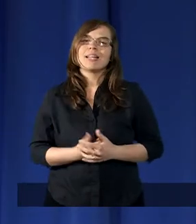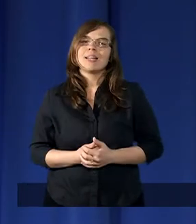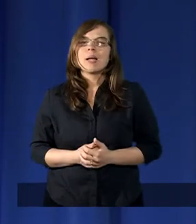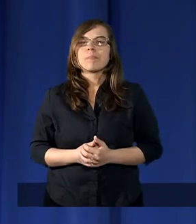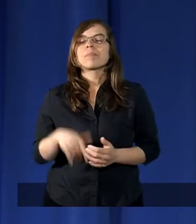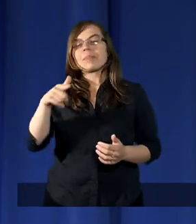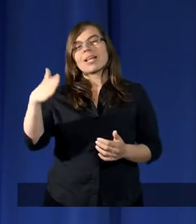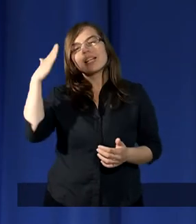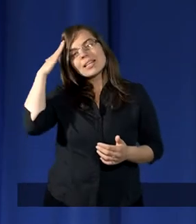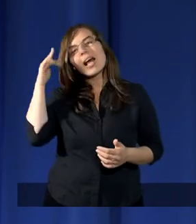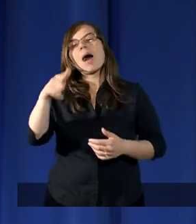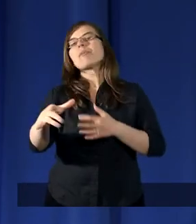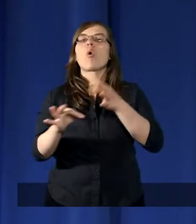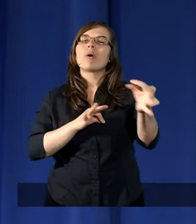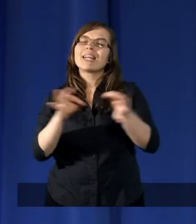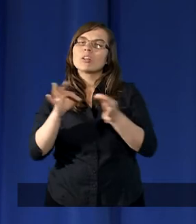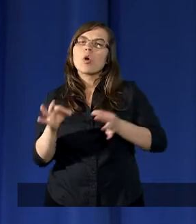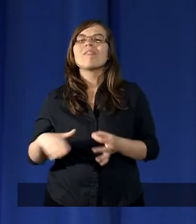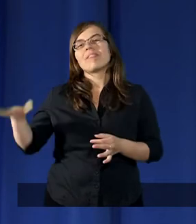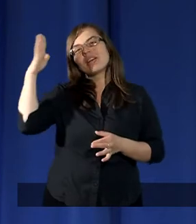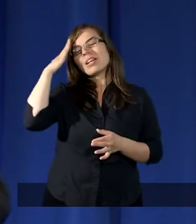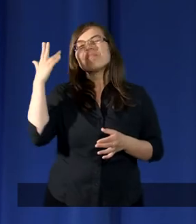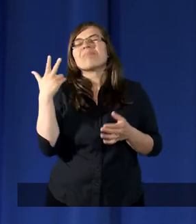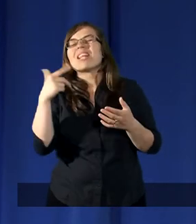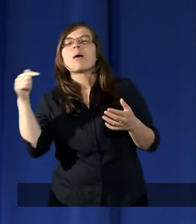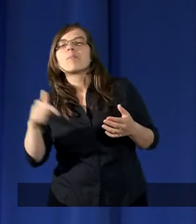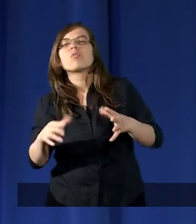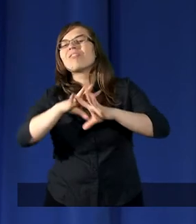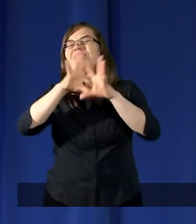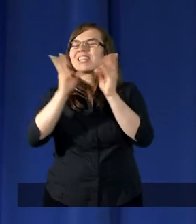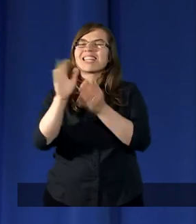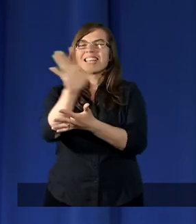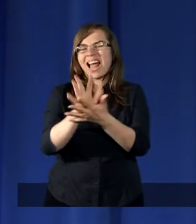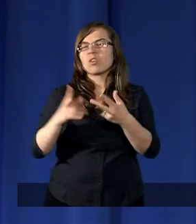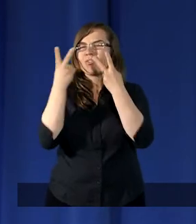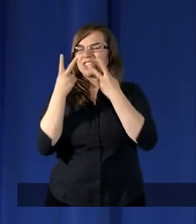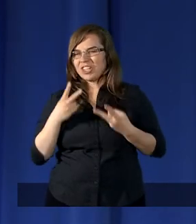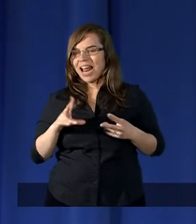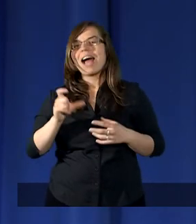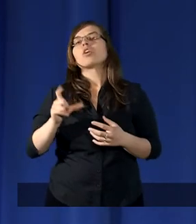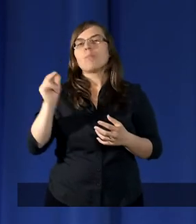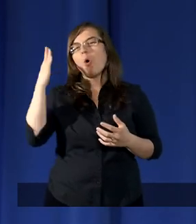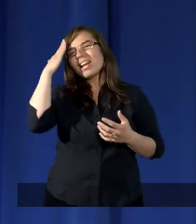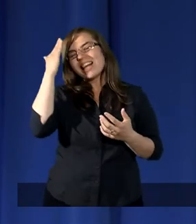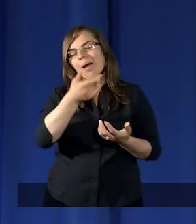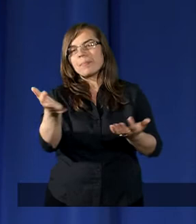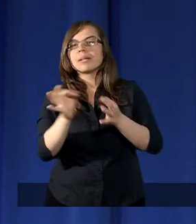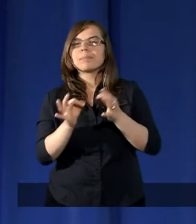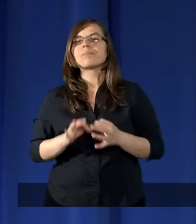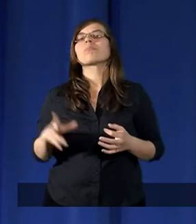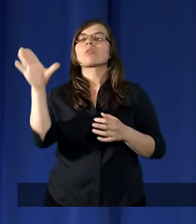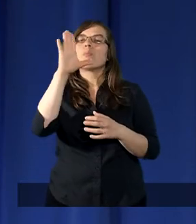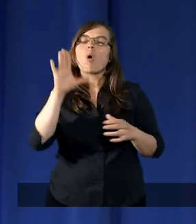My znamy tą historię. Nie musimy wszystkich tekstów czytać, że miał